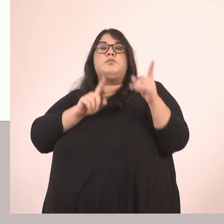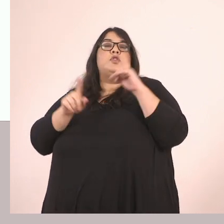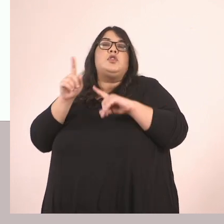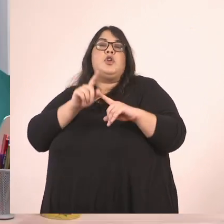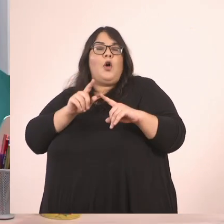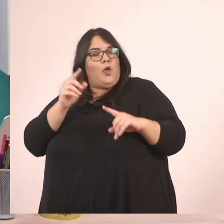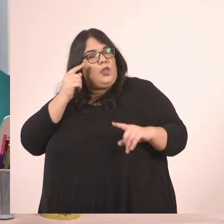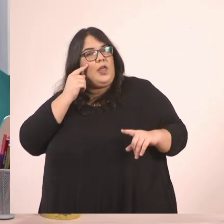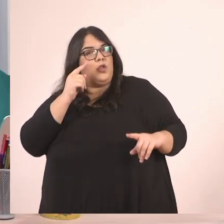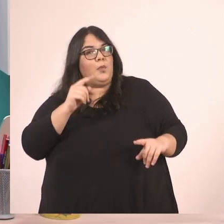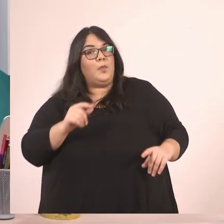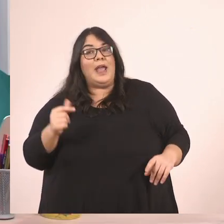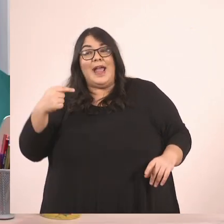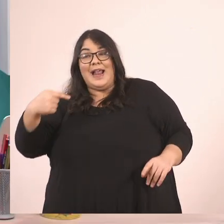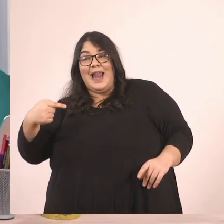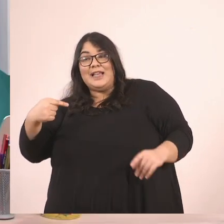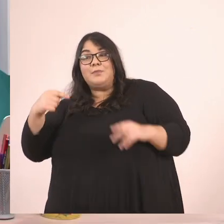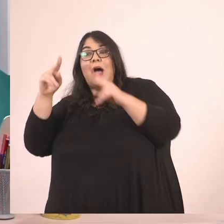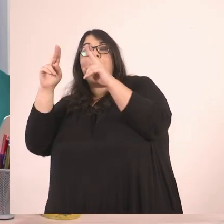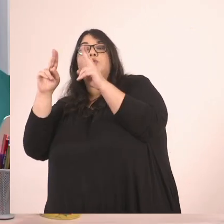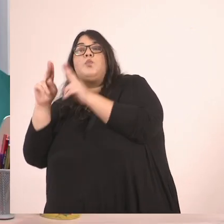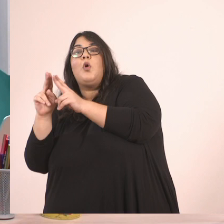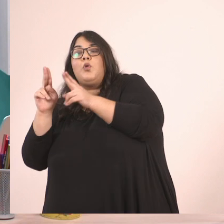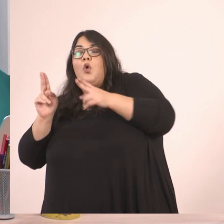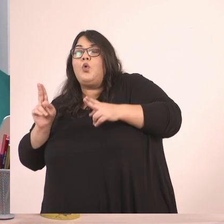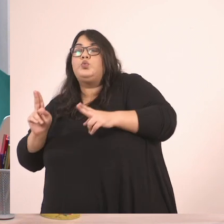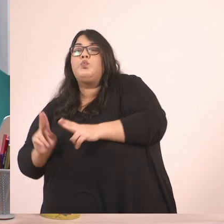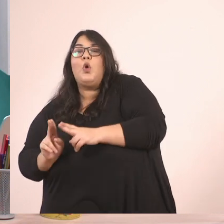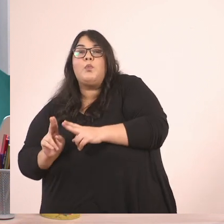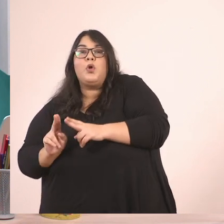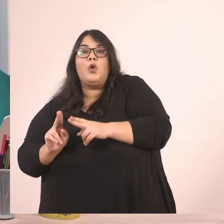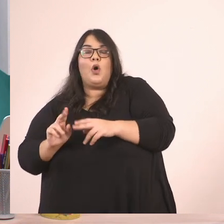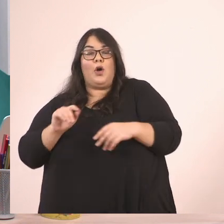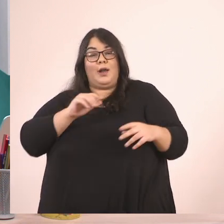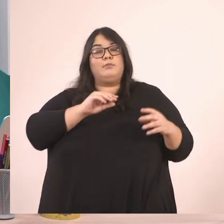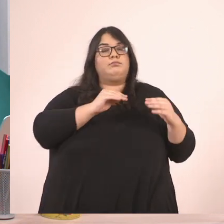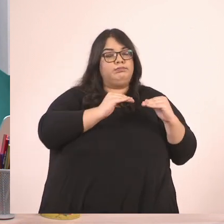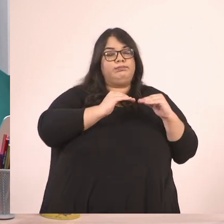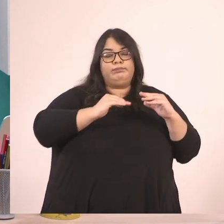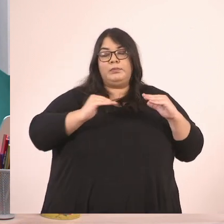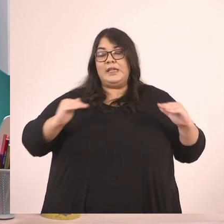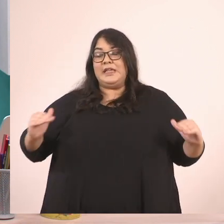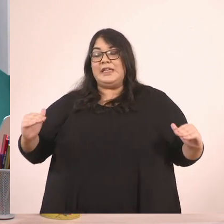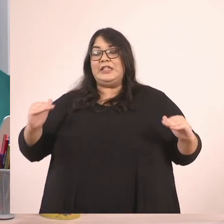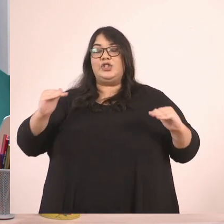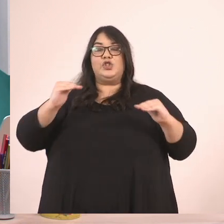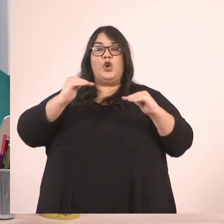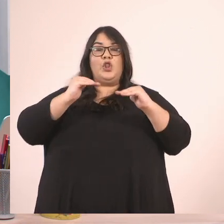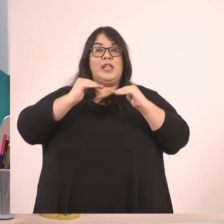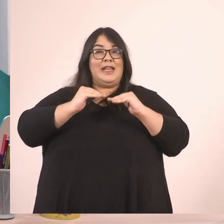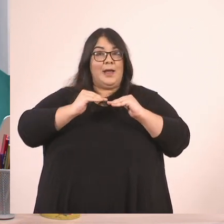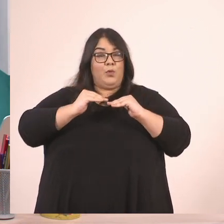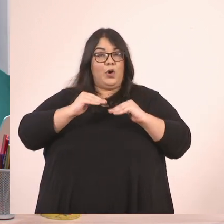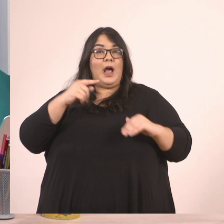μικρότερο κλάσμα, το κλάσμα με τους μικρότερους όρους Το κλάσμα που έχει προκύψει δεν είναι